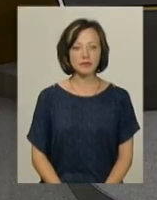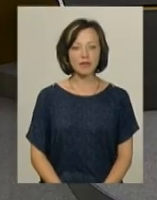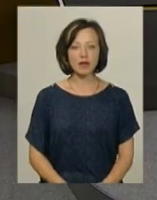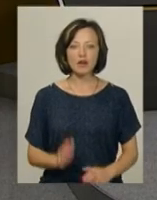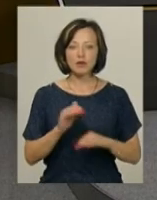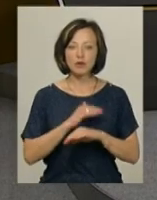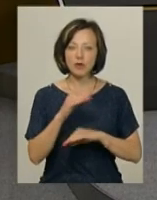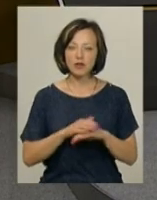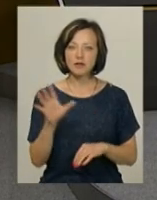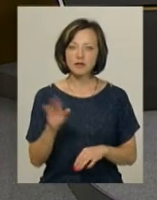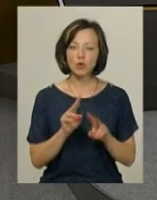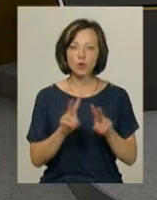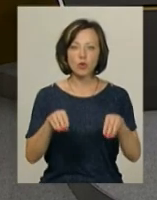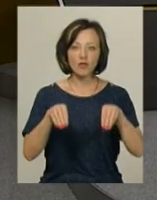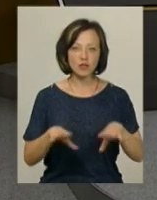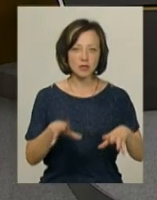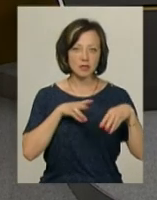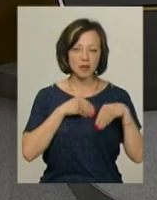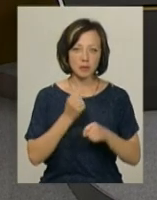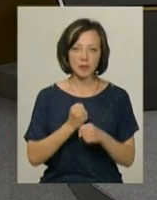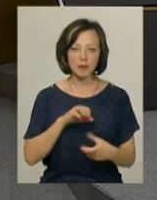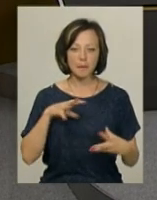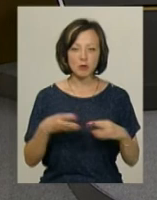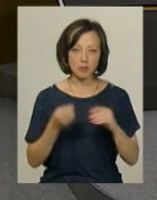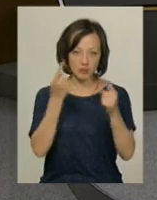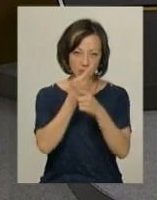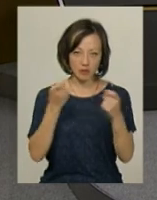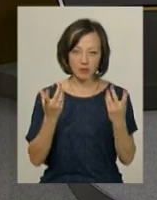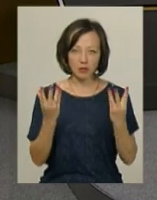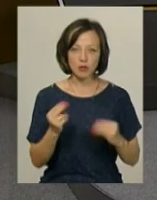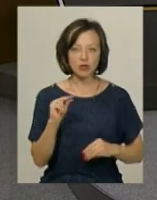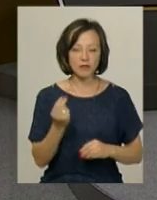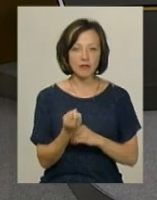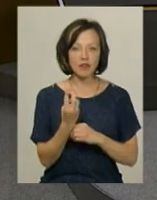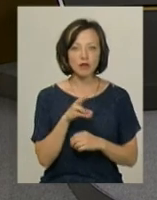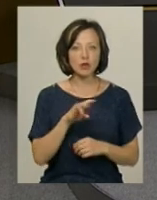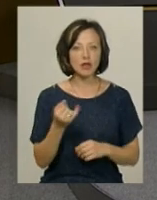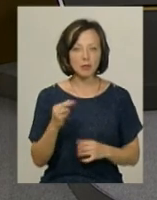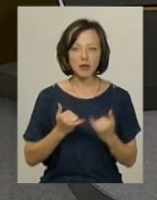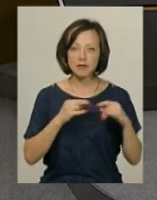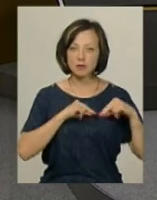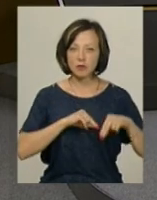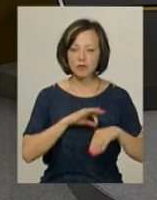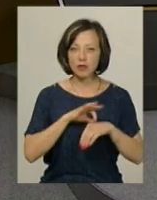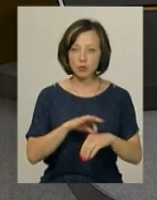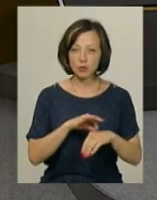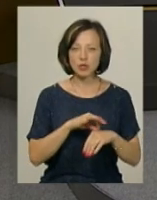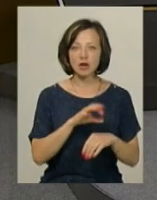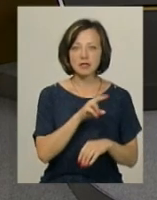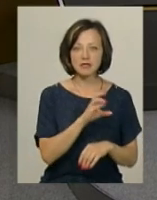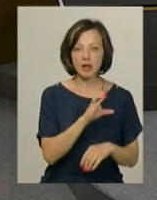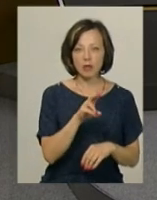Доброго вечора всім, хто вирішив разом із нами підбити інформаційний підсумок четверга, 12 липня. В студії ведуча Світлана Поробок,